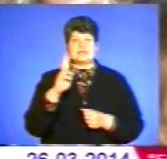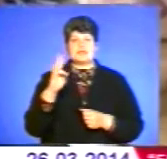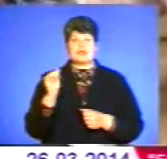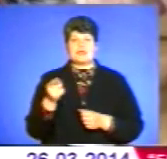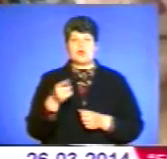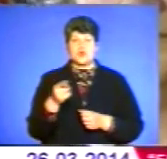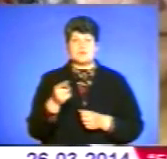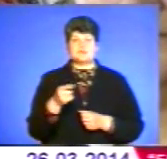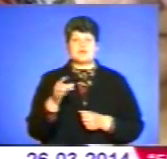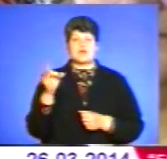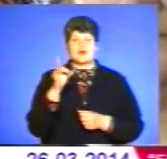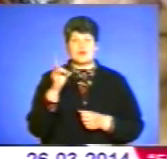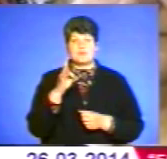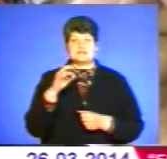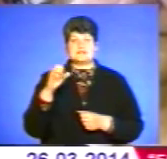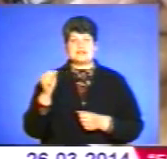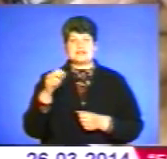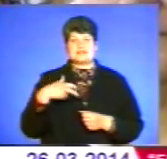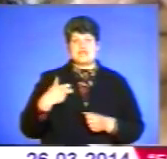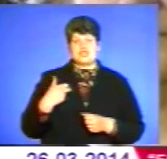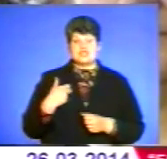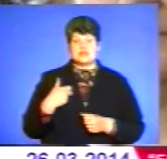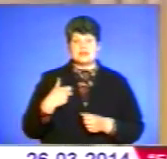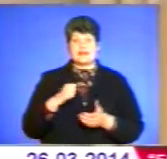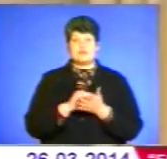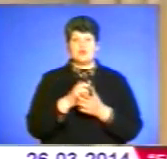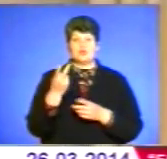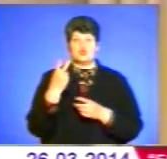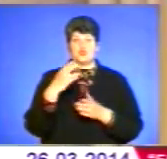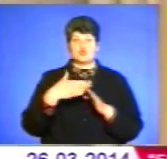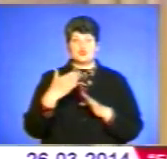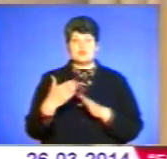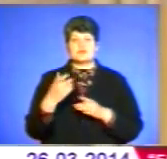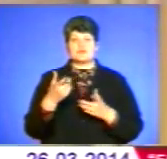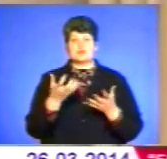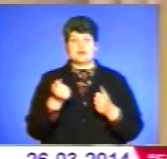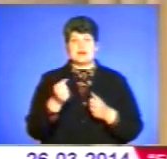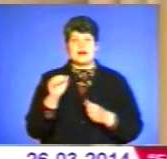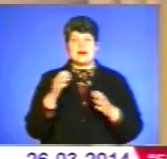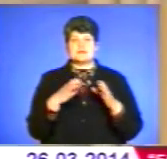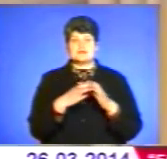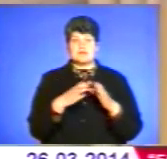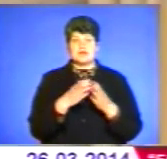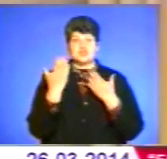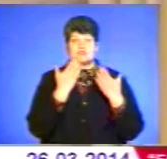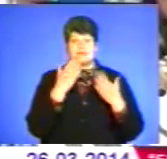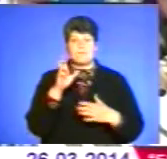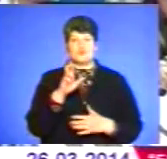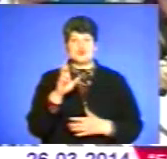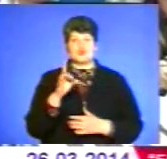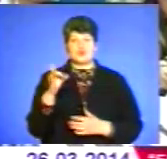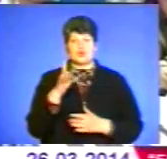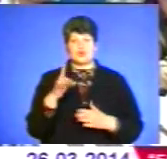Тернопіль, Роман Фастрига, Заліщики. Диплом другого ступеня дістався ансамблю чеців Бучецького